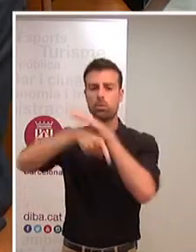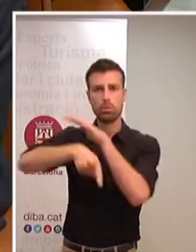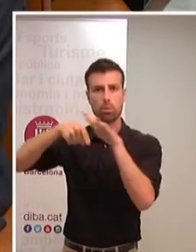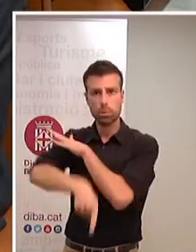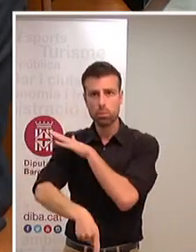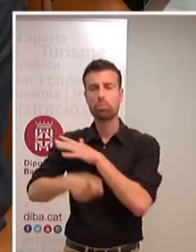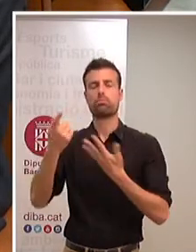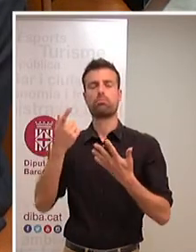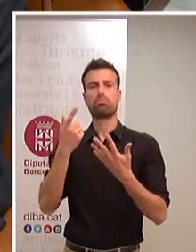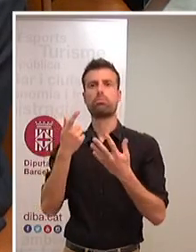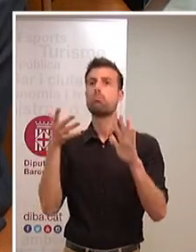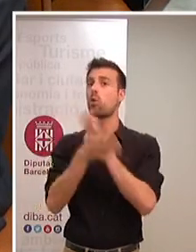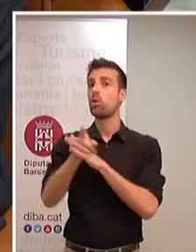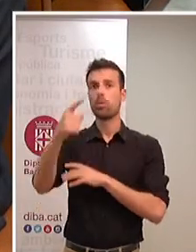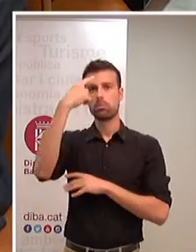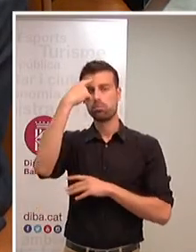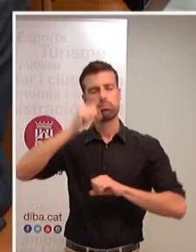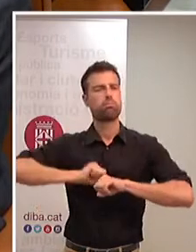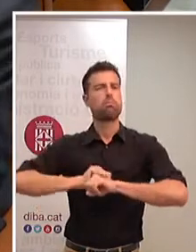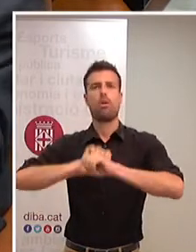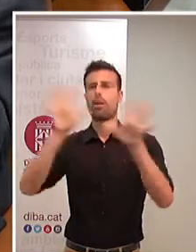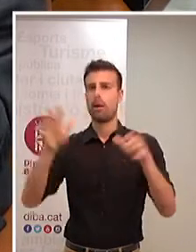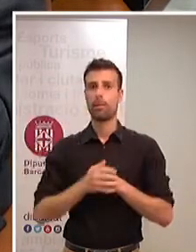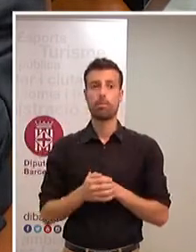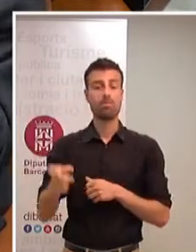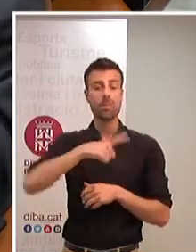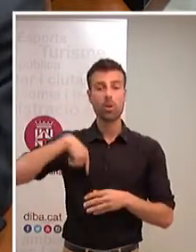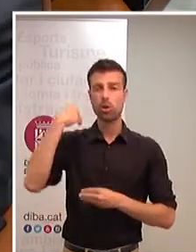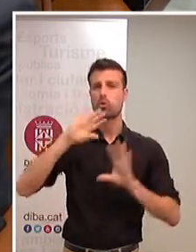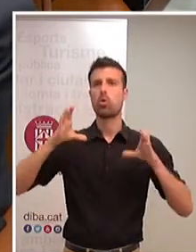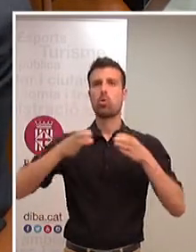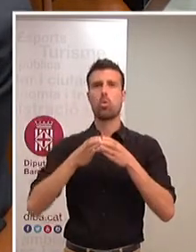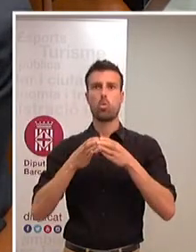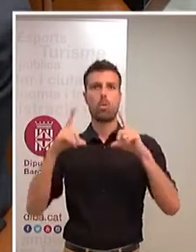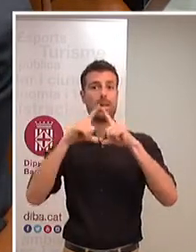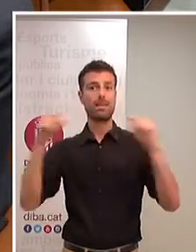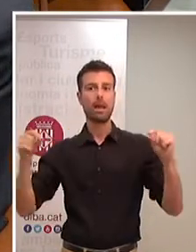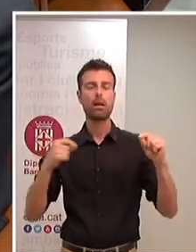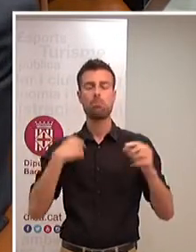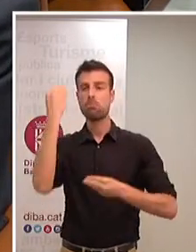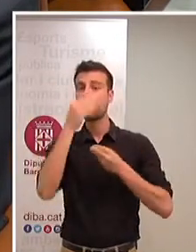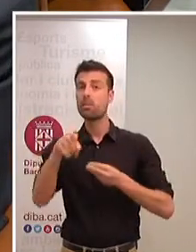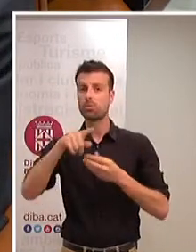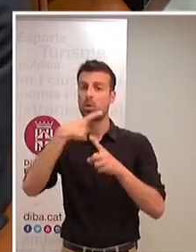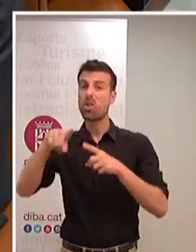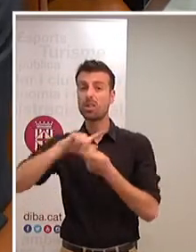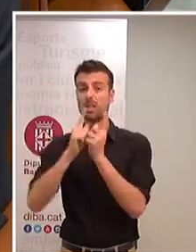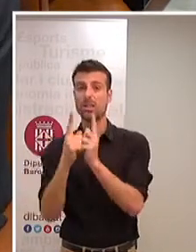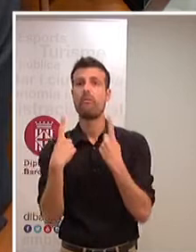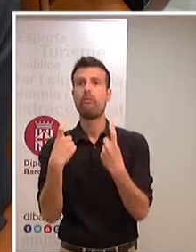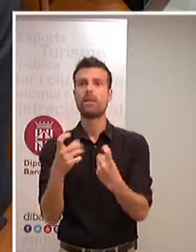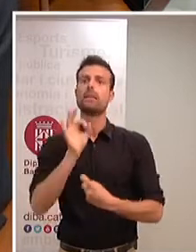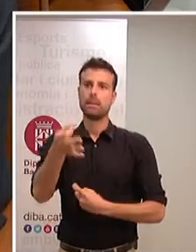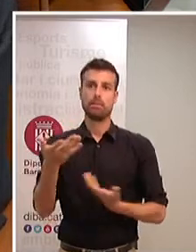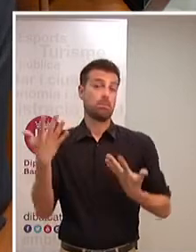bona en aquest sentit. Nosaltres creiem des del grup d'esquerra que hem pogut canviar coses. És obvi que quan s'entra